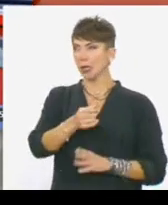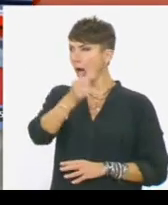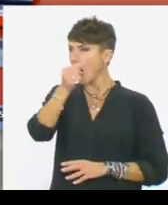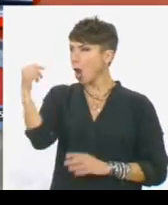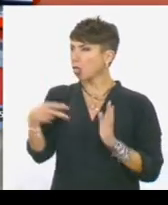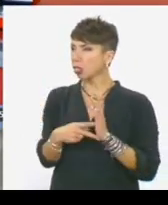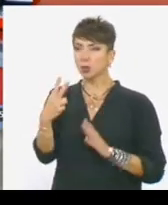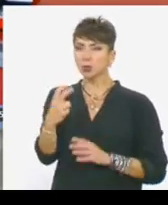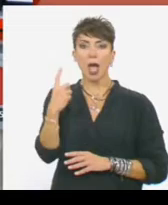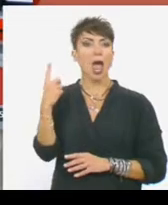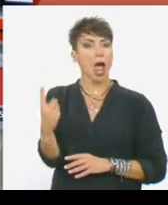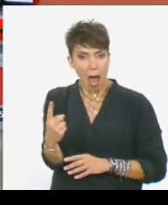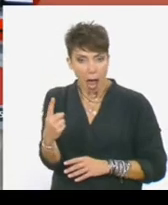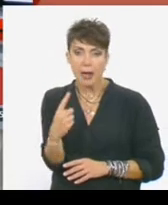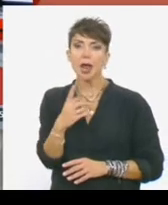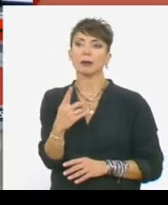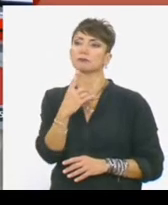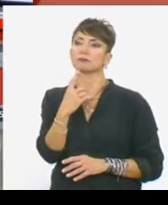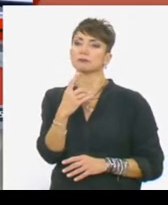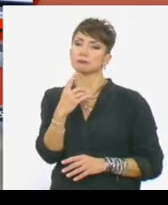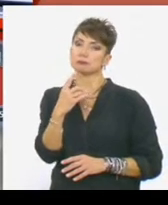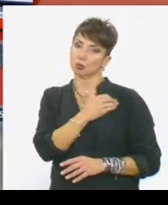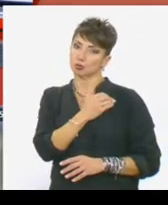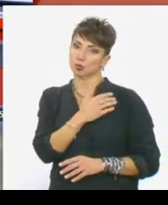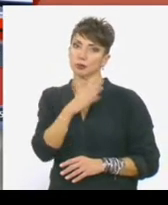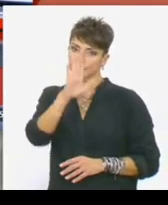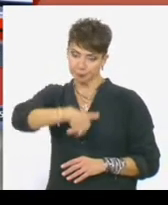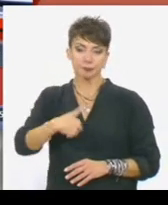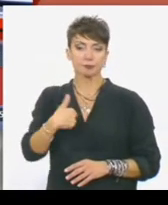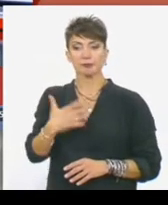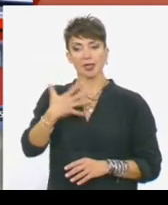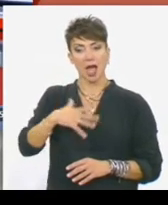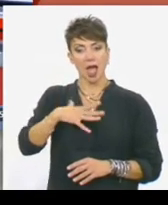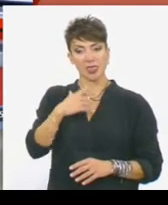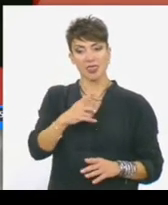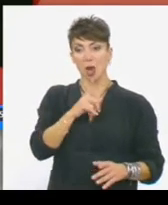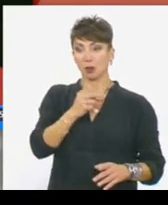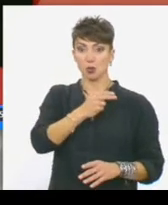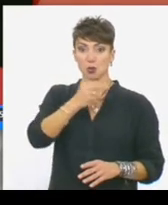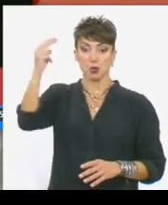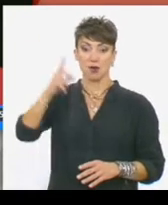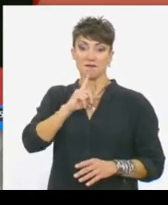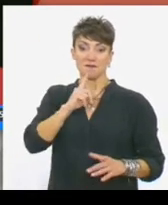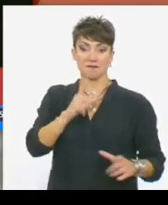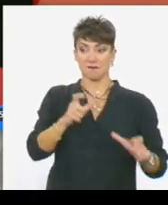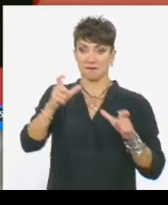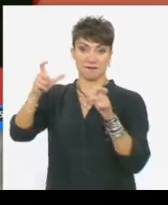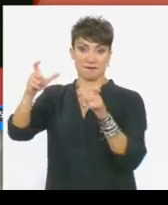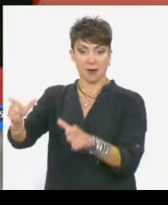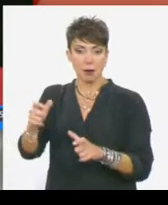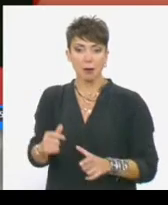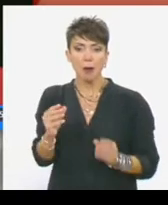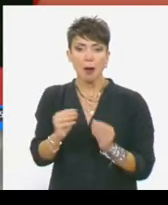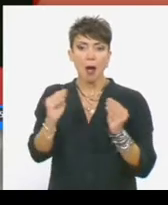του 2021, του ζητήθηκε να πάει φαγητό στο δωμάτιο του προβεβλημένου μεγαλούς τελέχους της Κιβωτού, πράγμα το οποίο